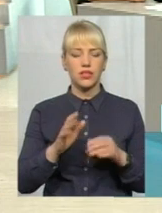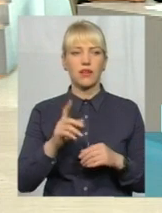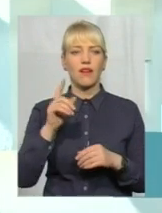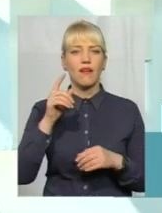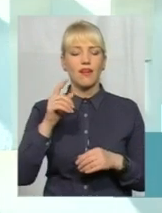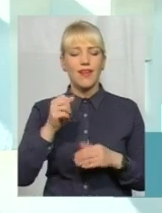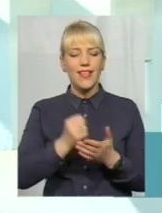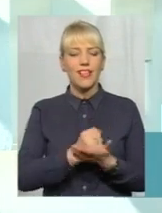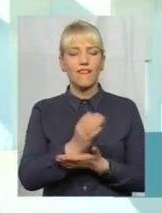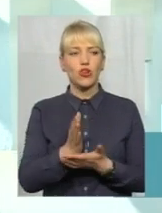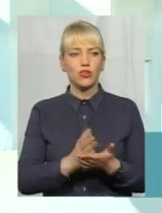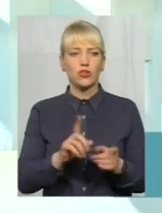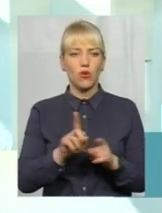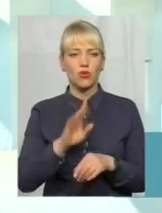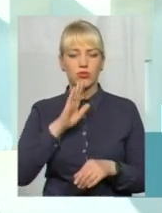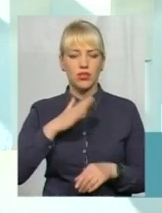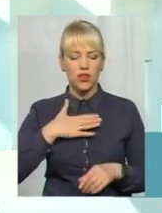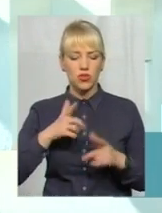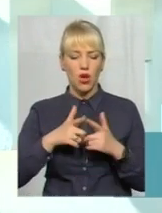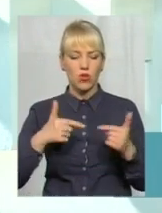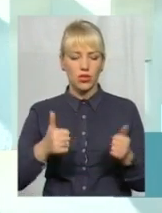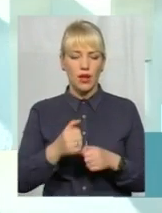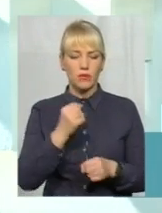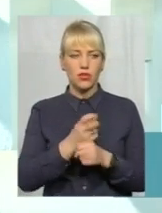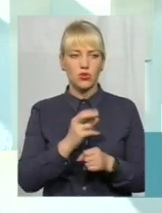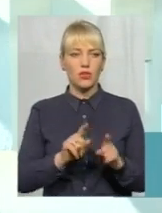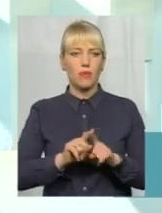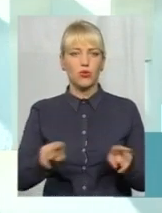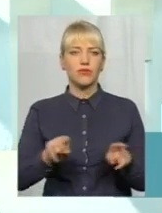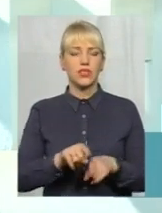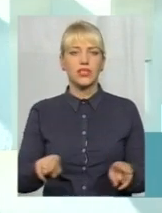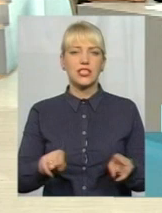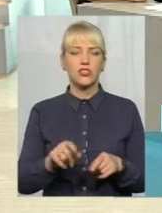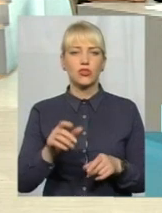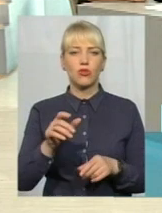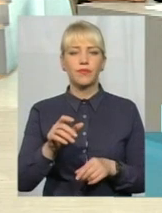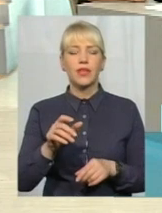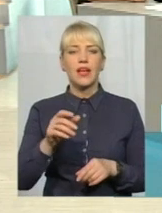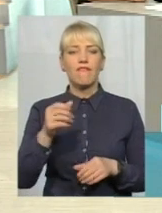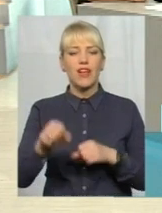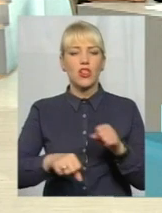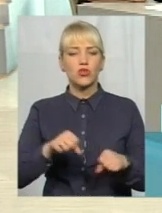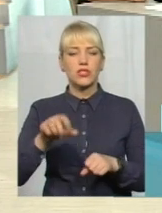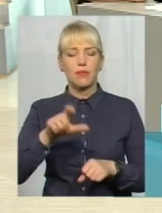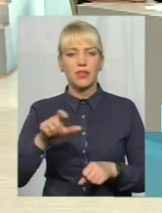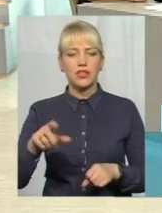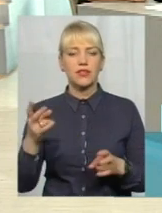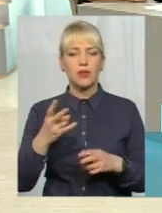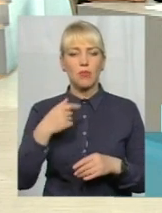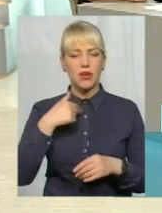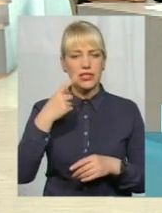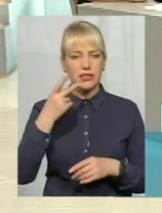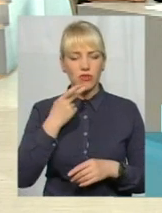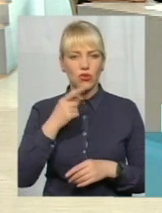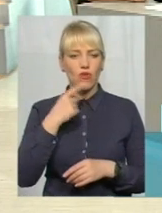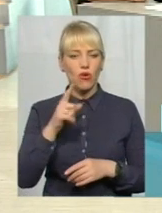Також наша організація працює над просвітництвом велосипедистів. Ми постійно наголошуємо, що потрібно дотримуватись правил дорожнього